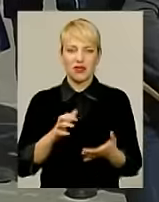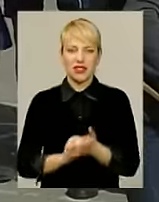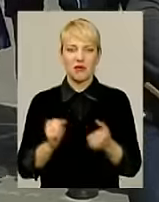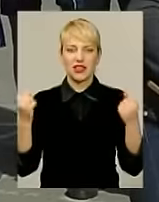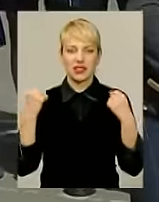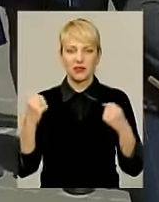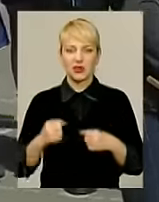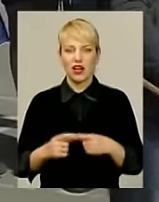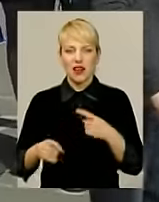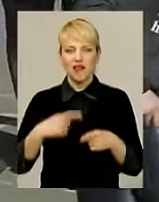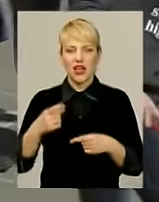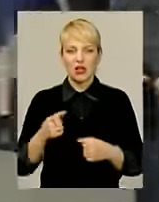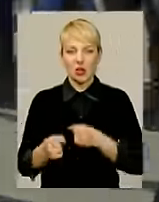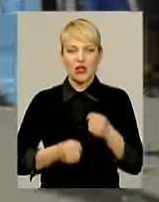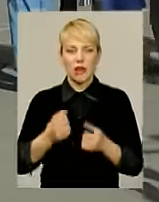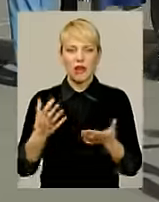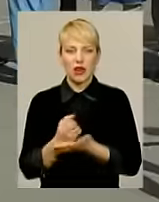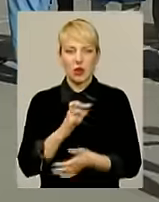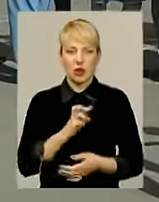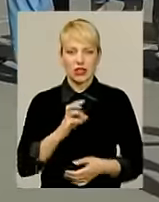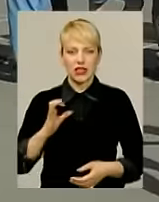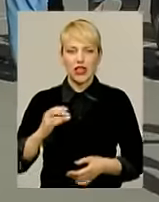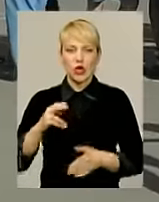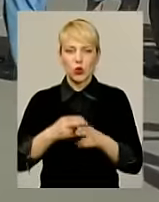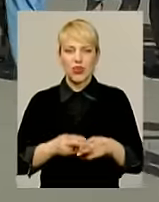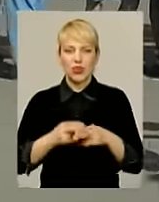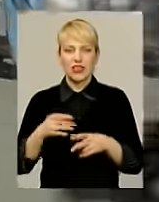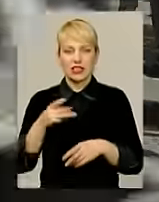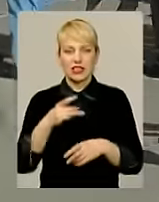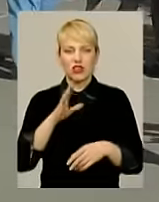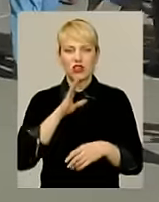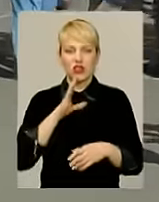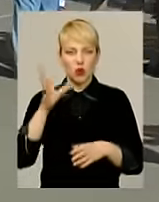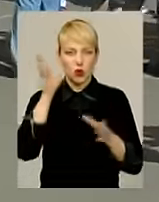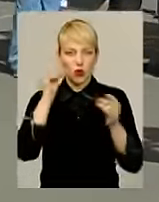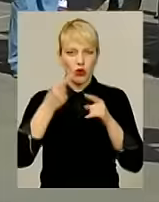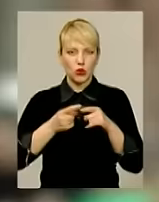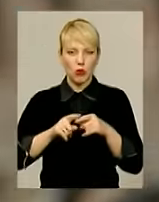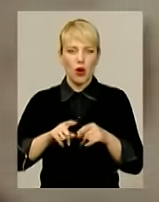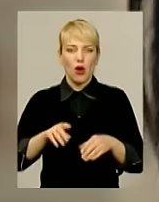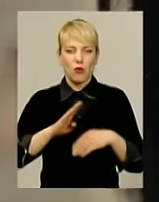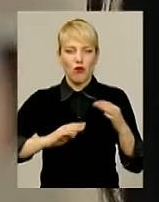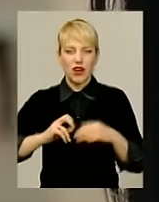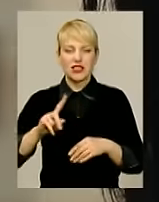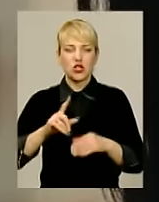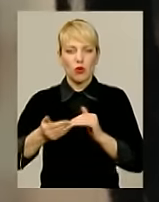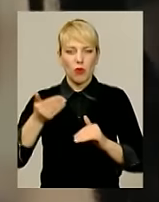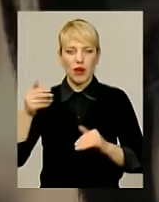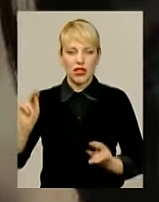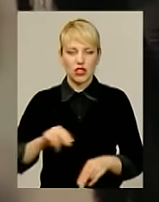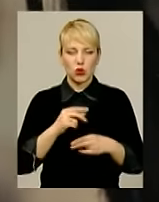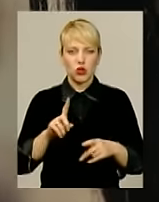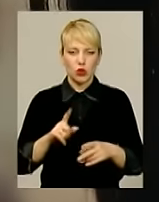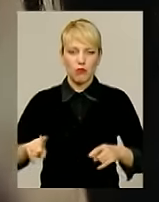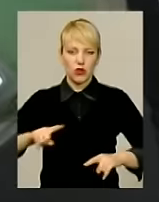У наступному забігу виграла Богдана з Томашівки Дунеєвецького району. Дівчина опановує ту саму професію, що й попередня чемпіонка. Аби